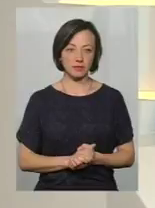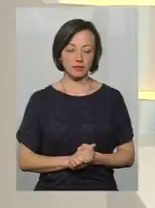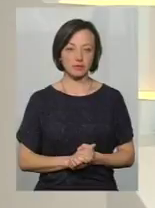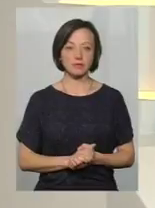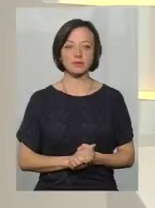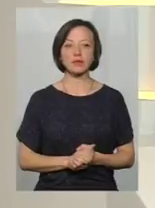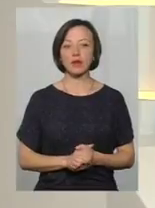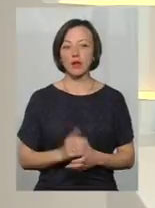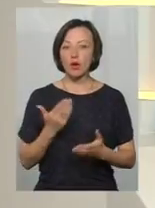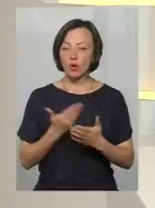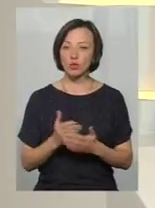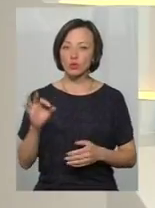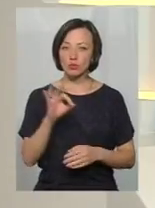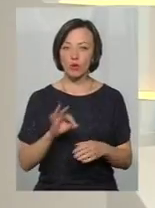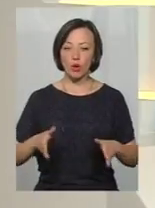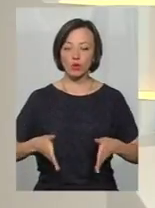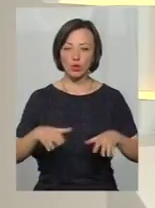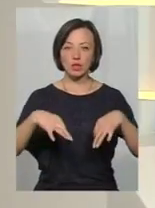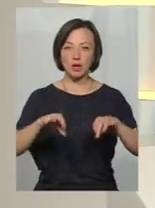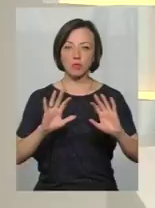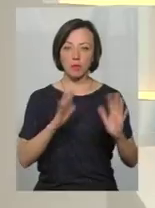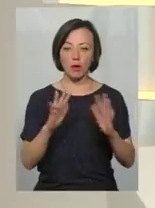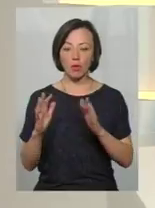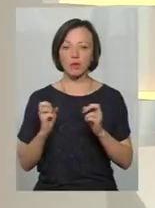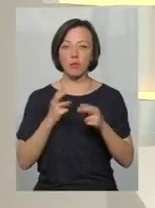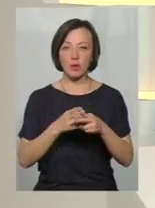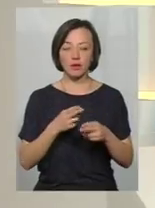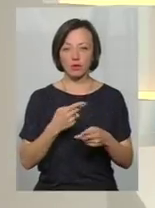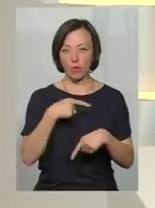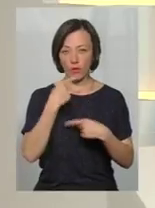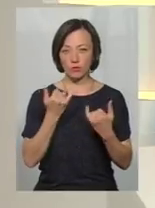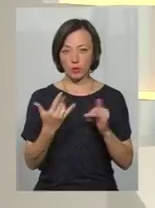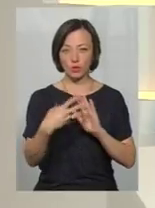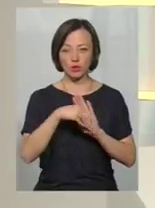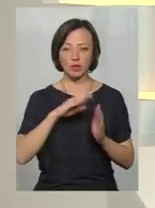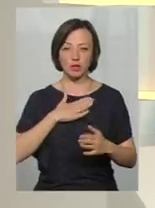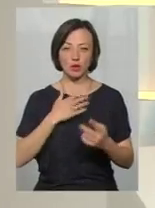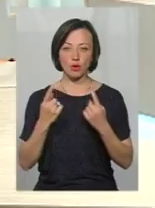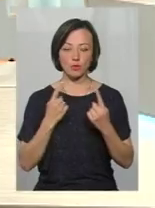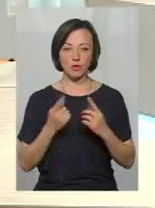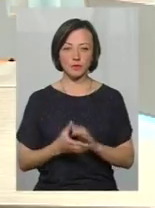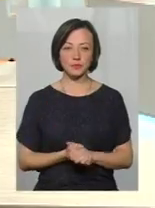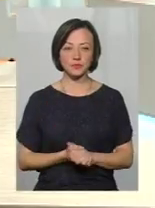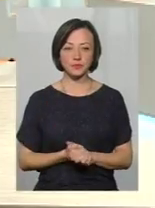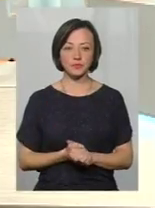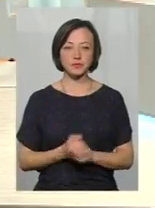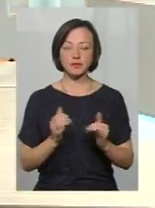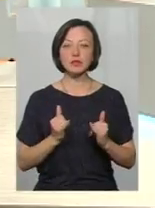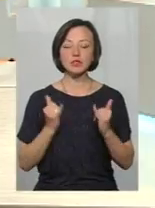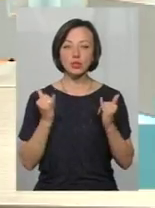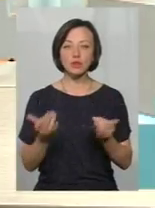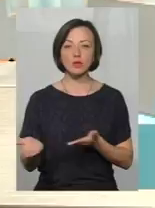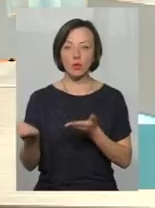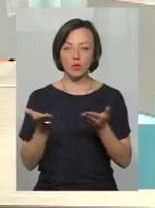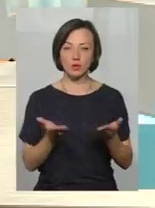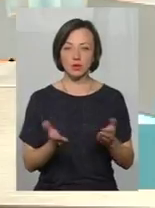Отож, про дорожні транспортні пригоди і про те, як їх попередити, говоримо сьогодні, долучайтесь до нашої розмови. Шановні гості, пане